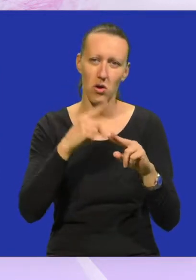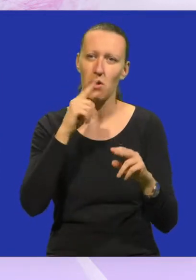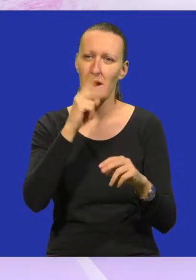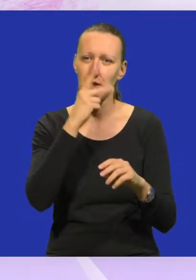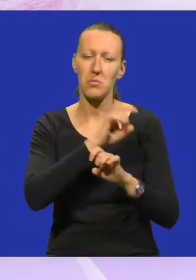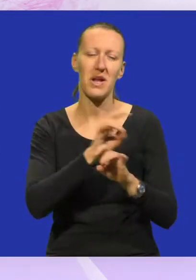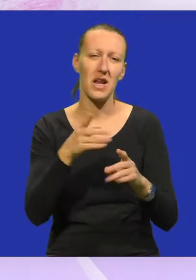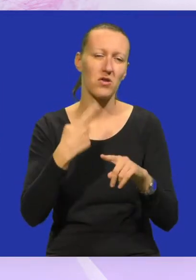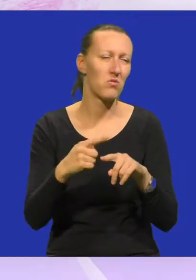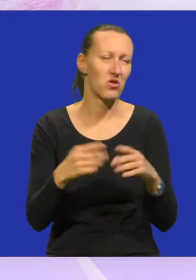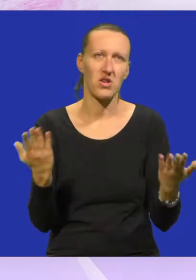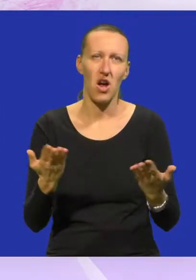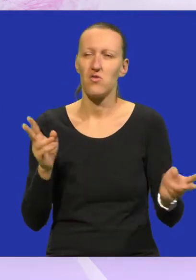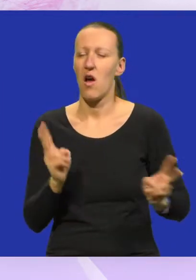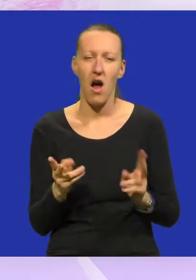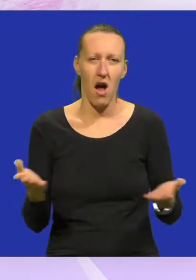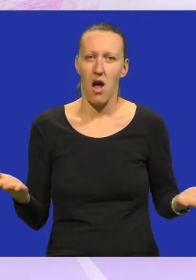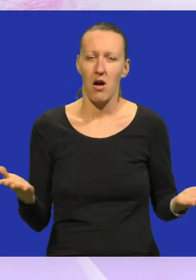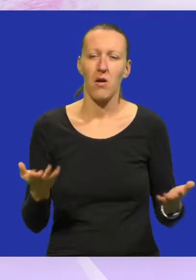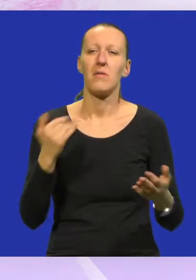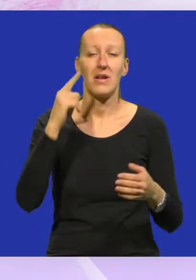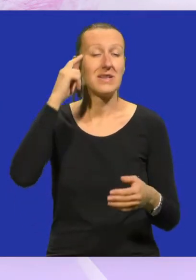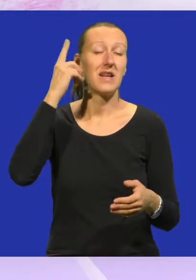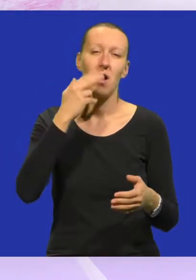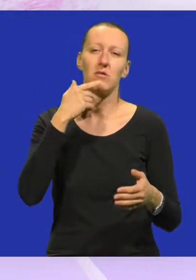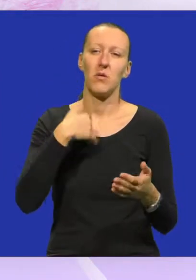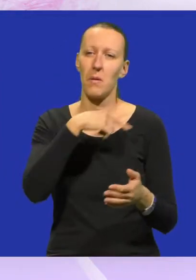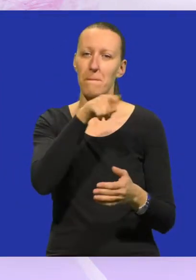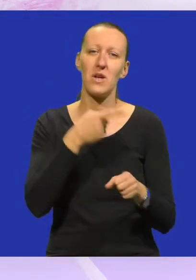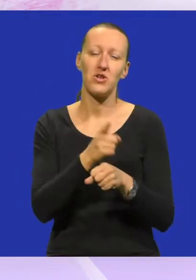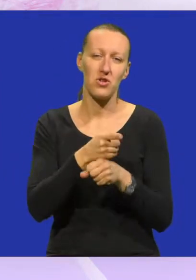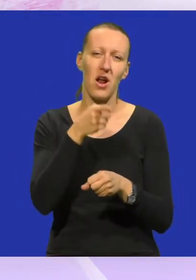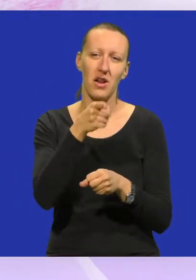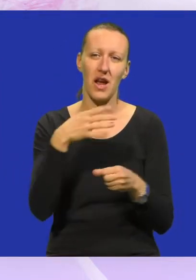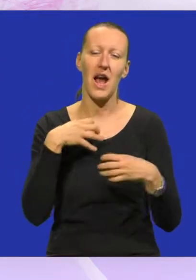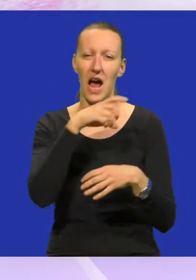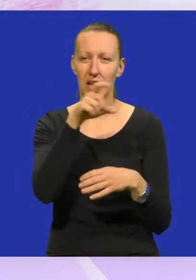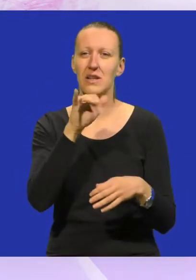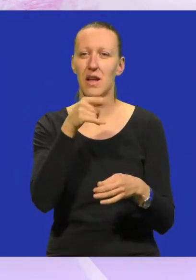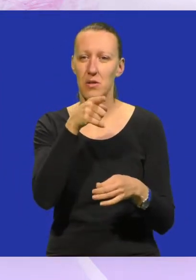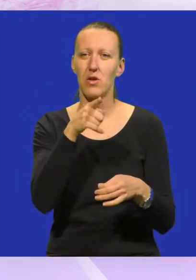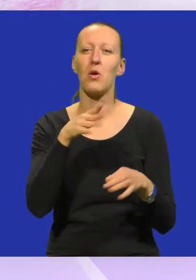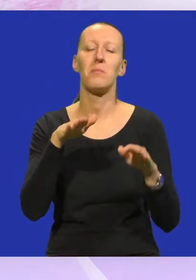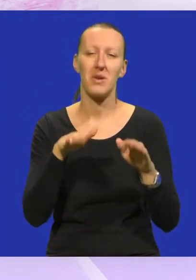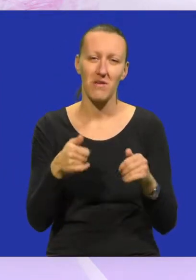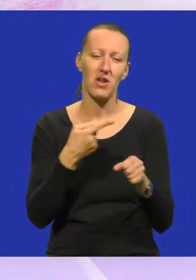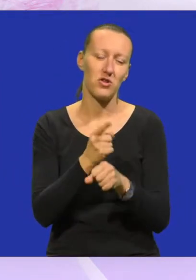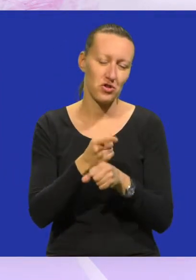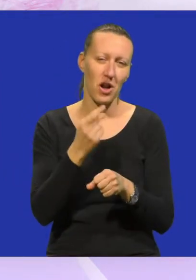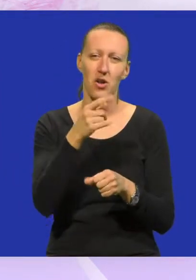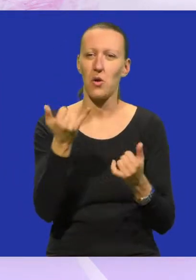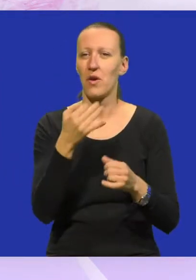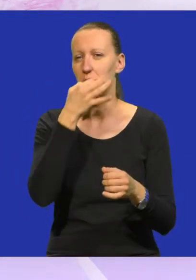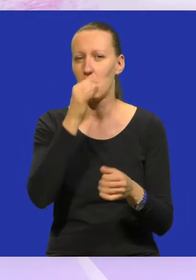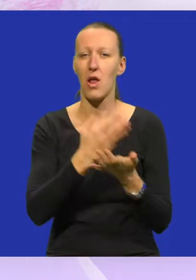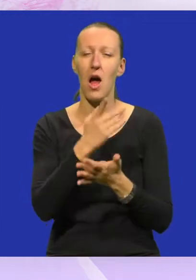ne razumije niko zašto, šta, kako, a da se prisjetimo kako smo se mi našalili s tim u predstavi pa da to prihvatimo sa šalom jer je to